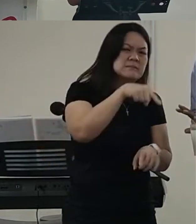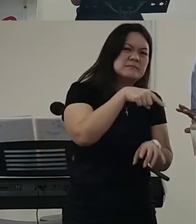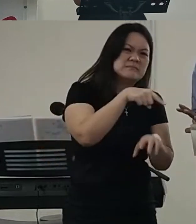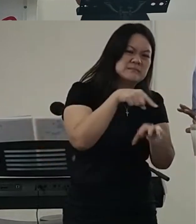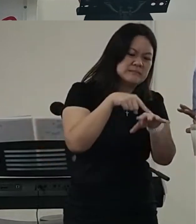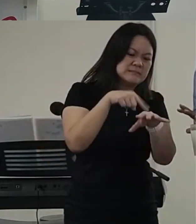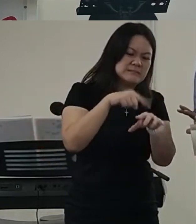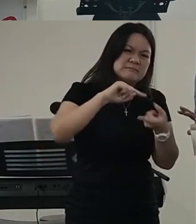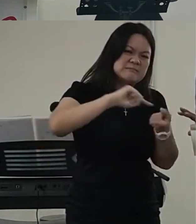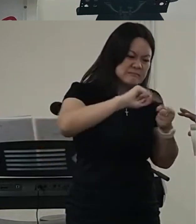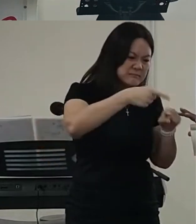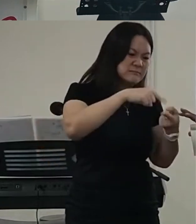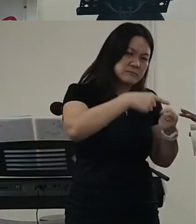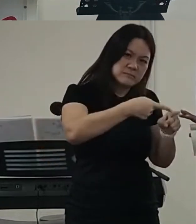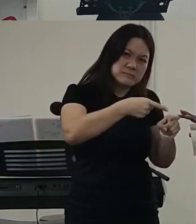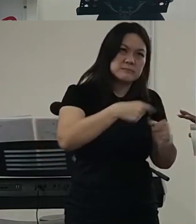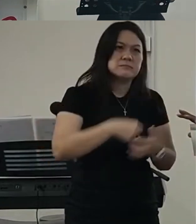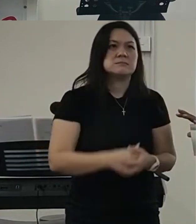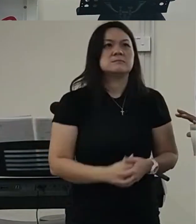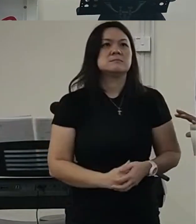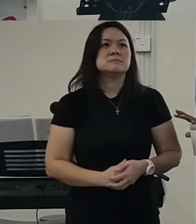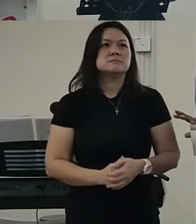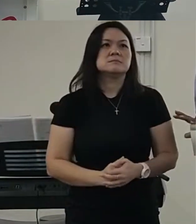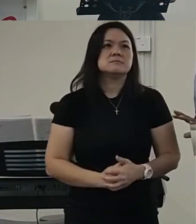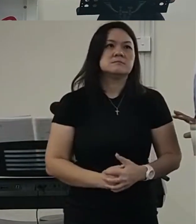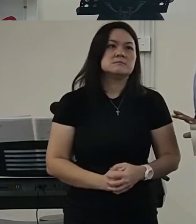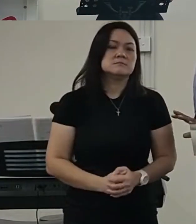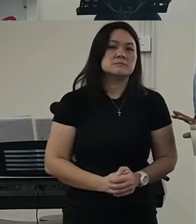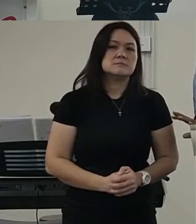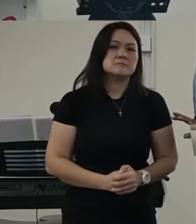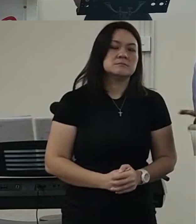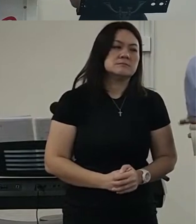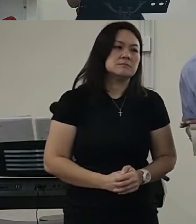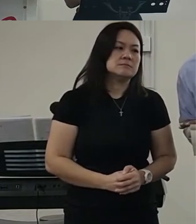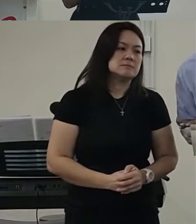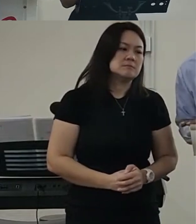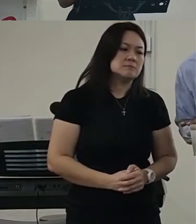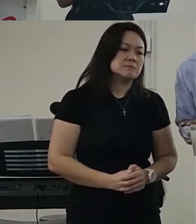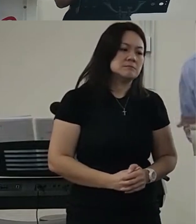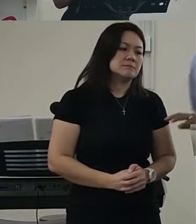就讲说牧师啊我的手我很痛耶不知道我的手上发生什么事情